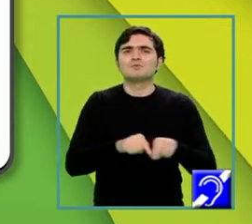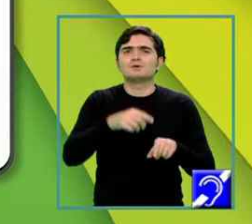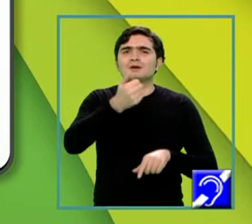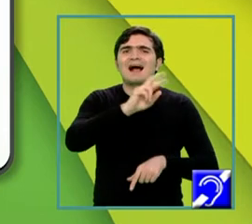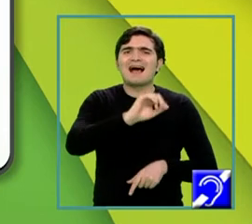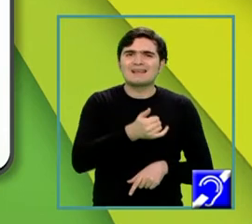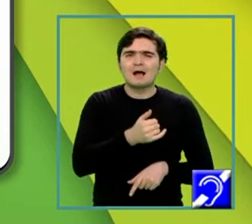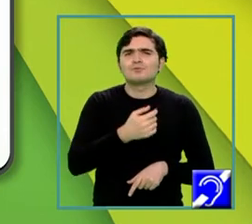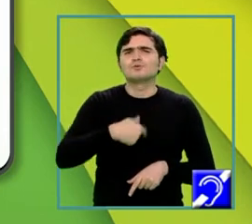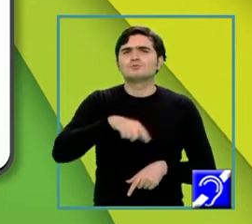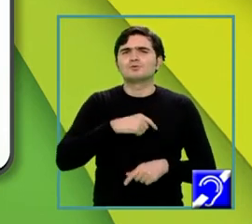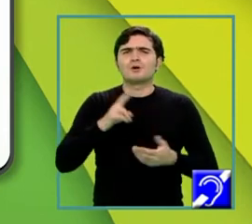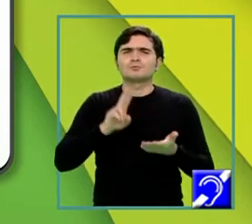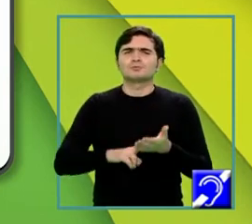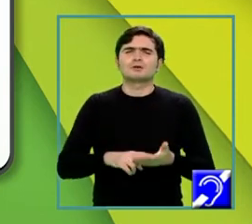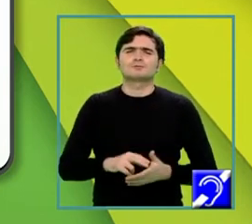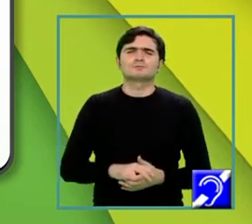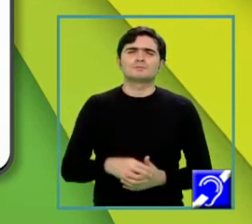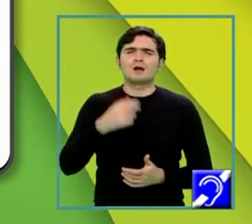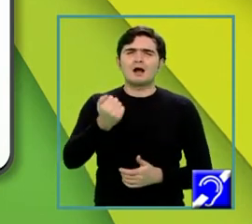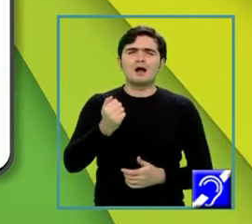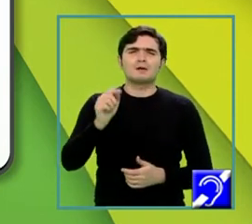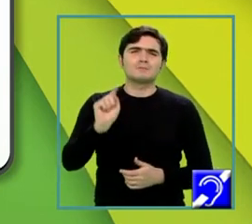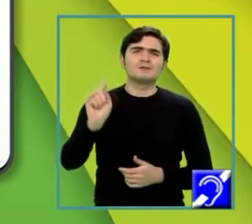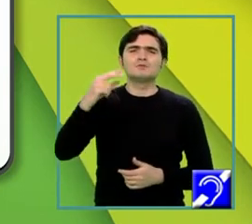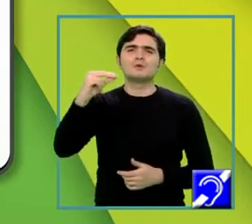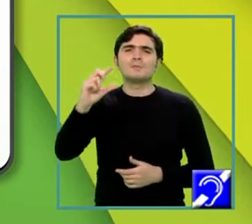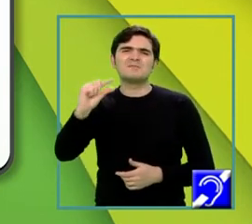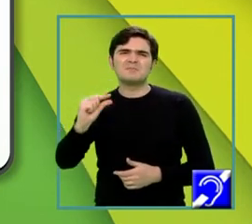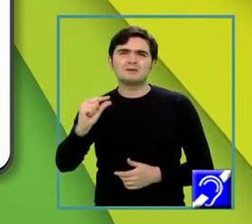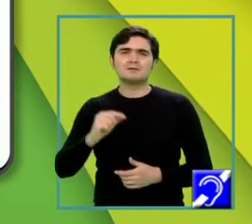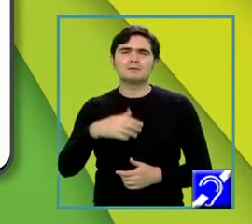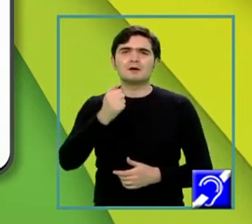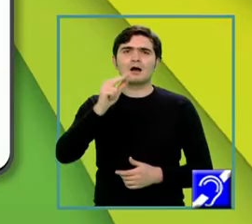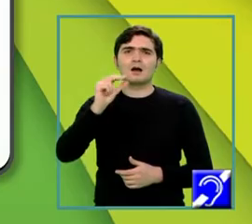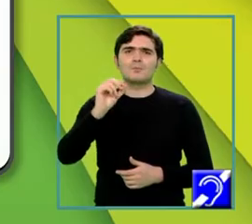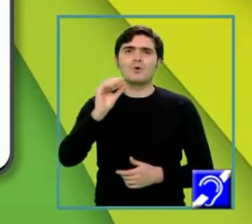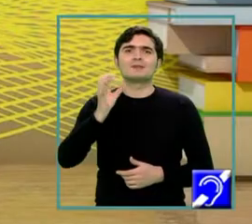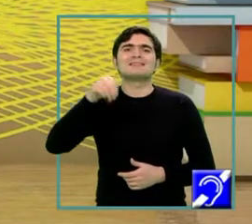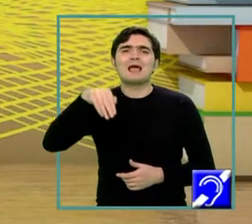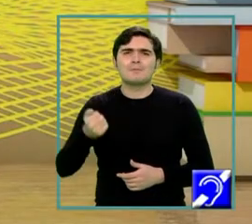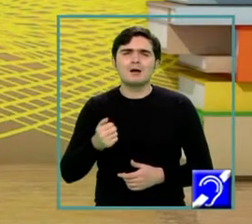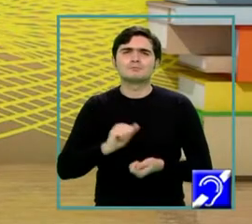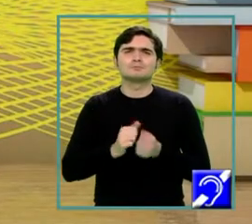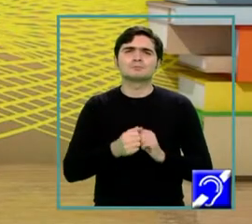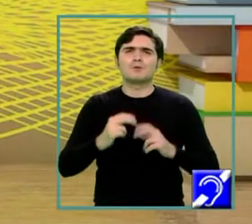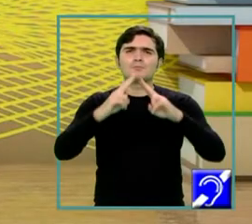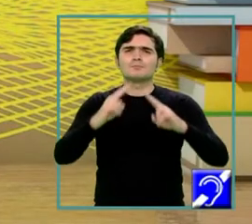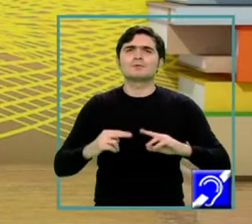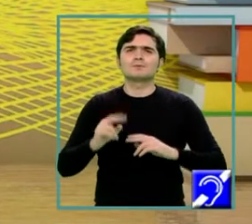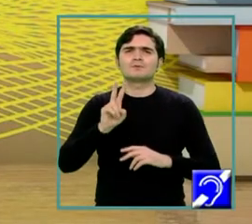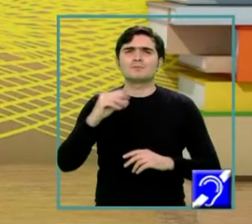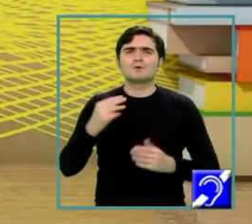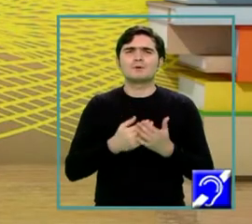a indice pe mic, pe figură, apotema piramidei sau VM. Pentru determinarea